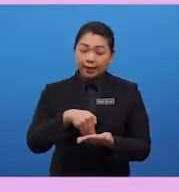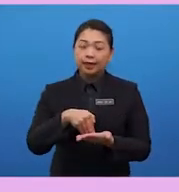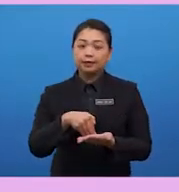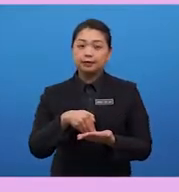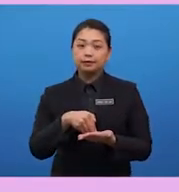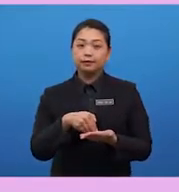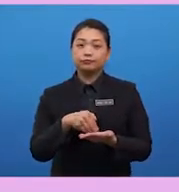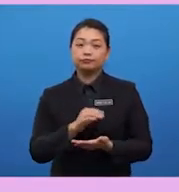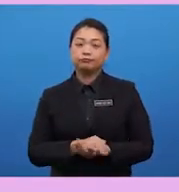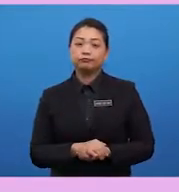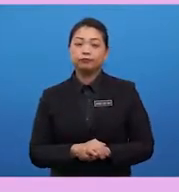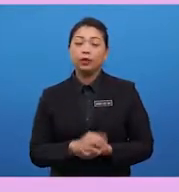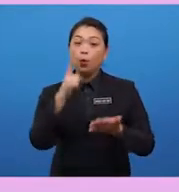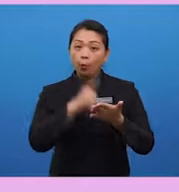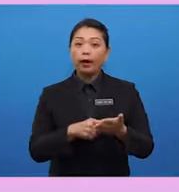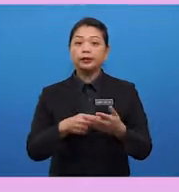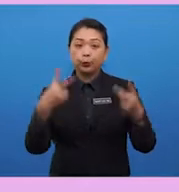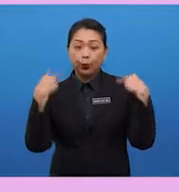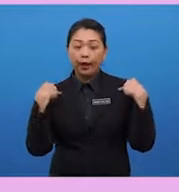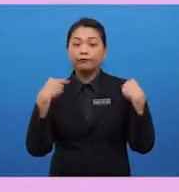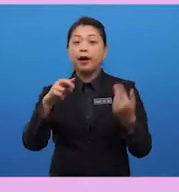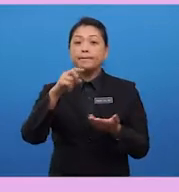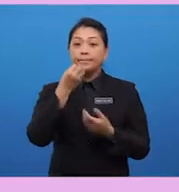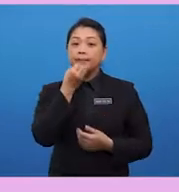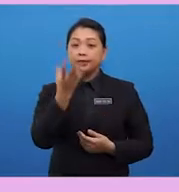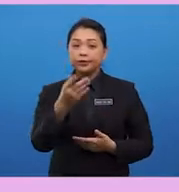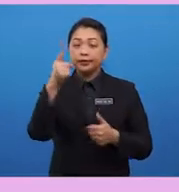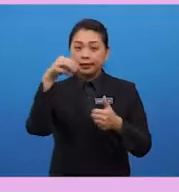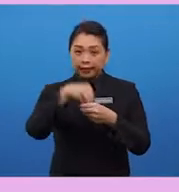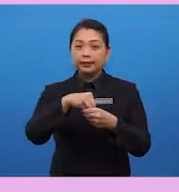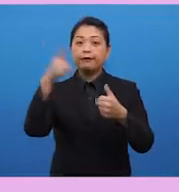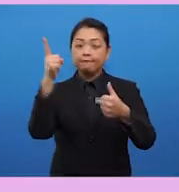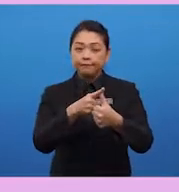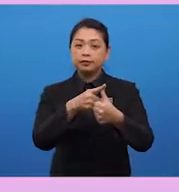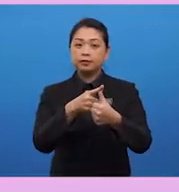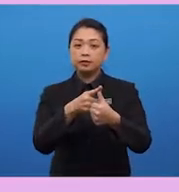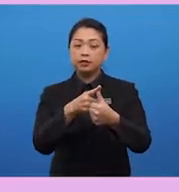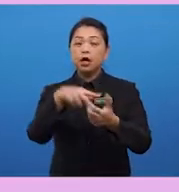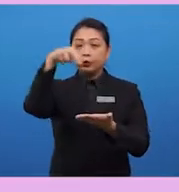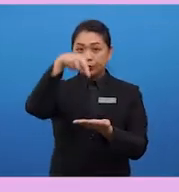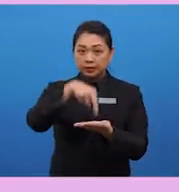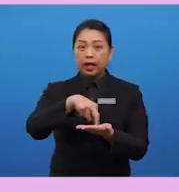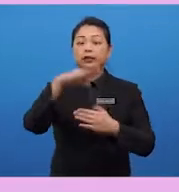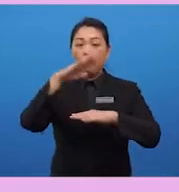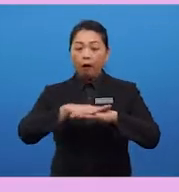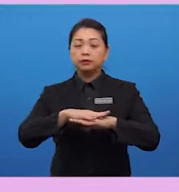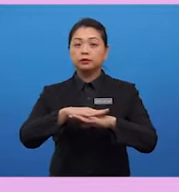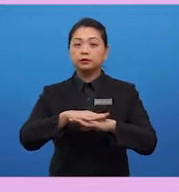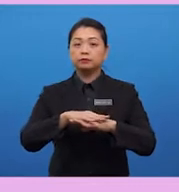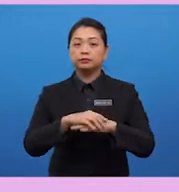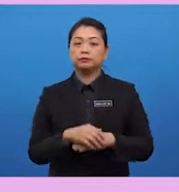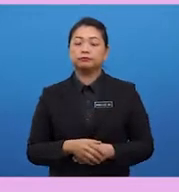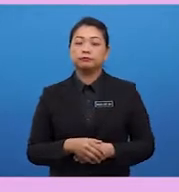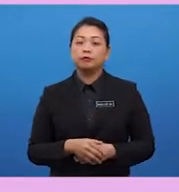as what you have mentioned in the first paragraph. Your stand on the subject matter. And